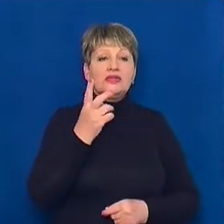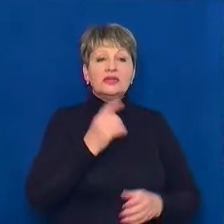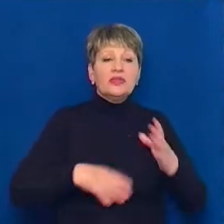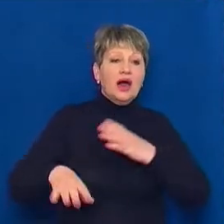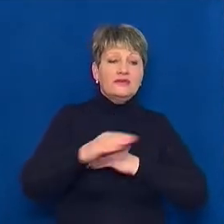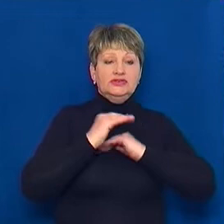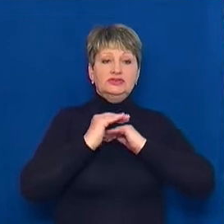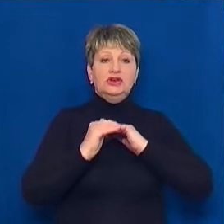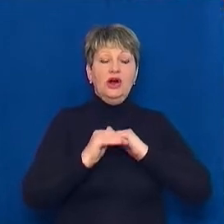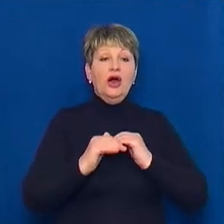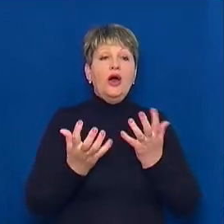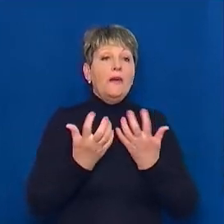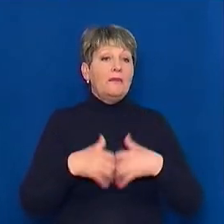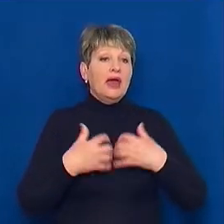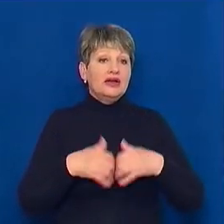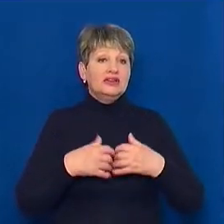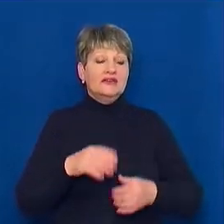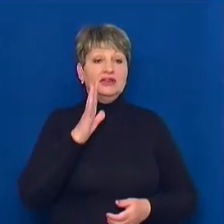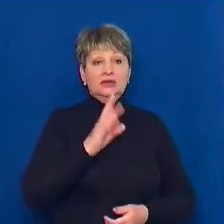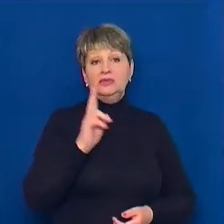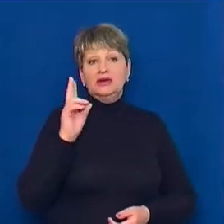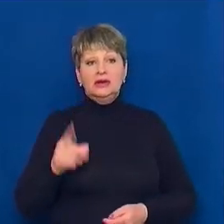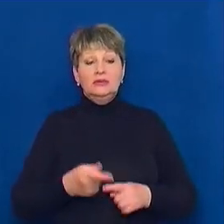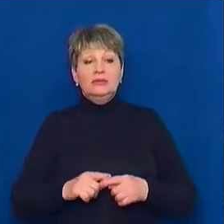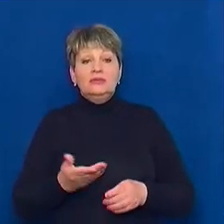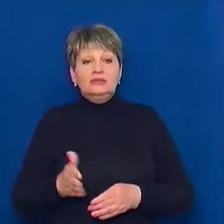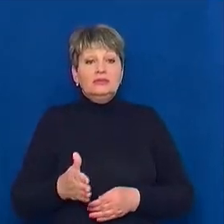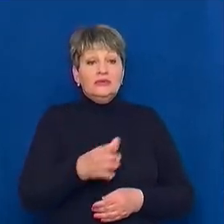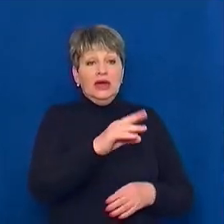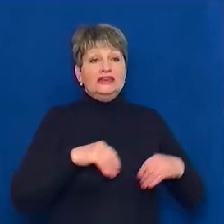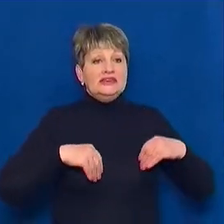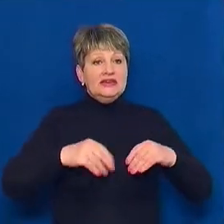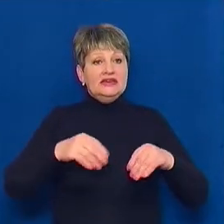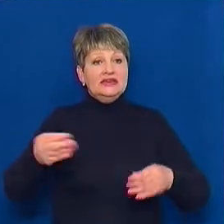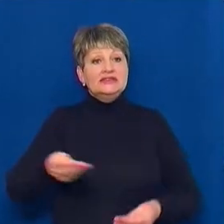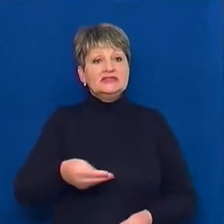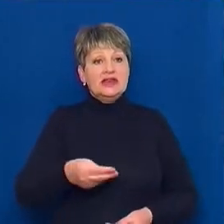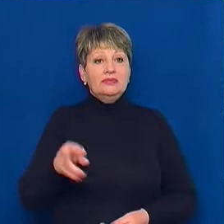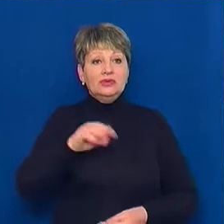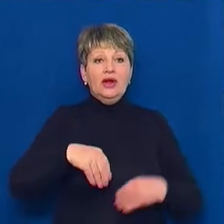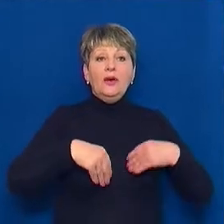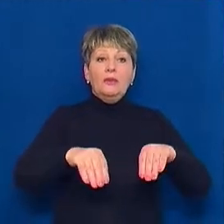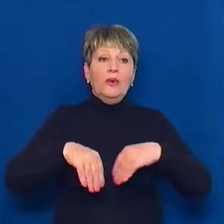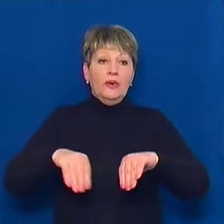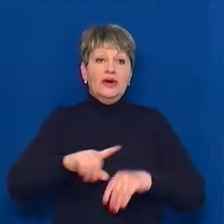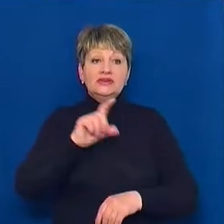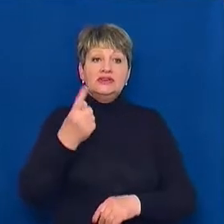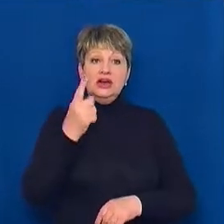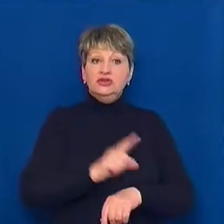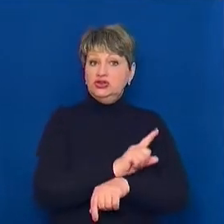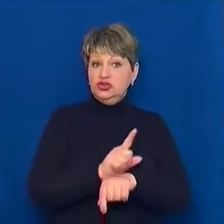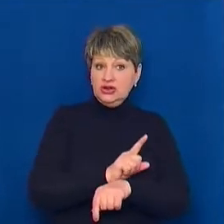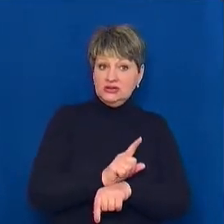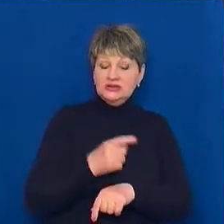Механізатор з яснозір'я Володимир Клименко культивує землю для посіву. За час я б зробив 18